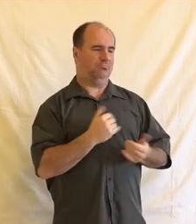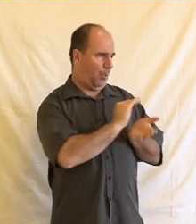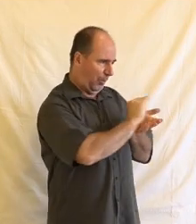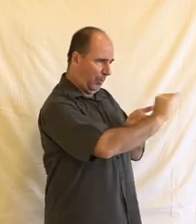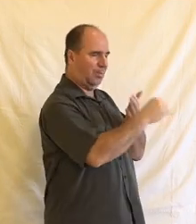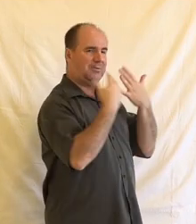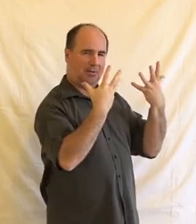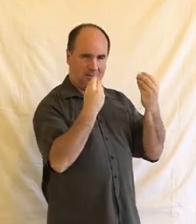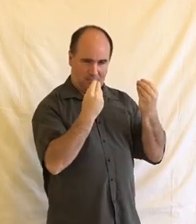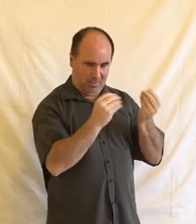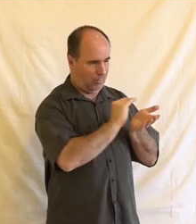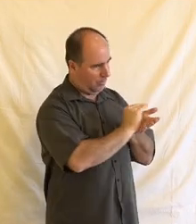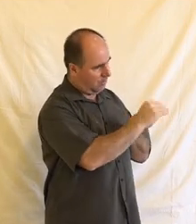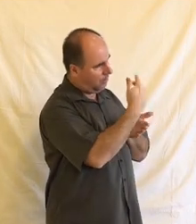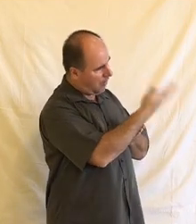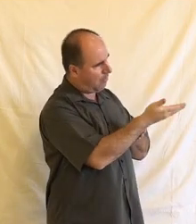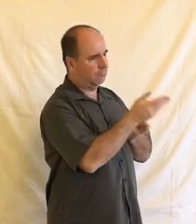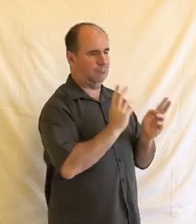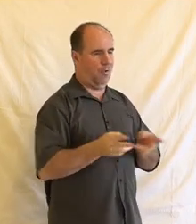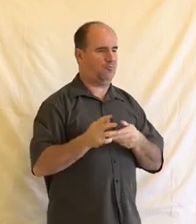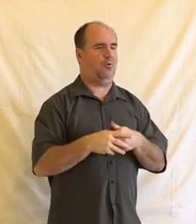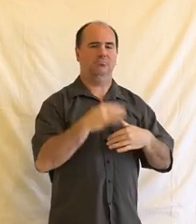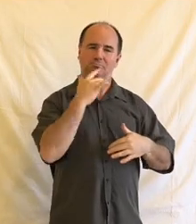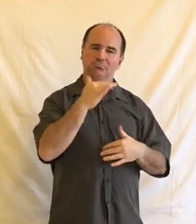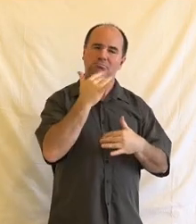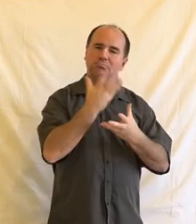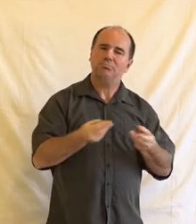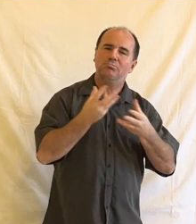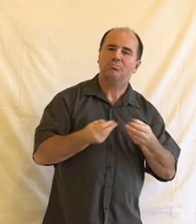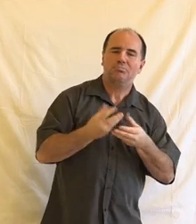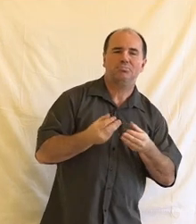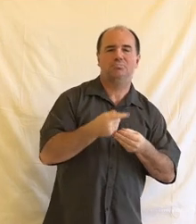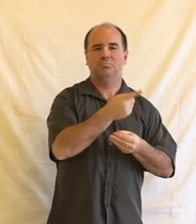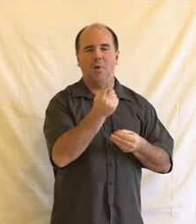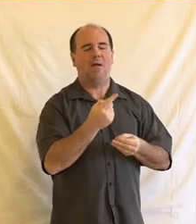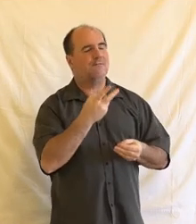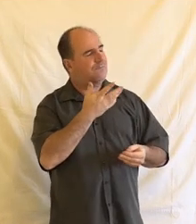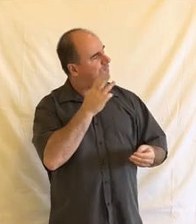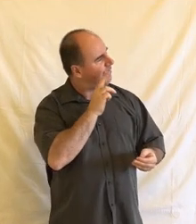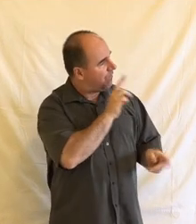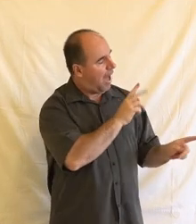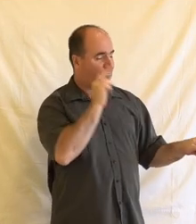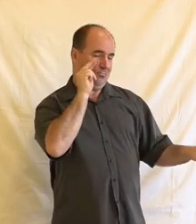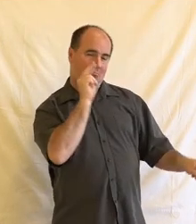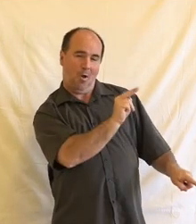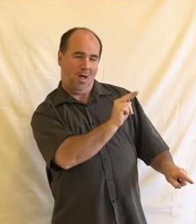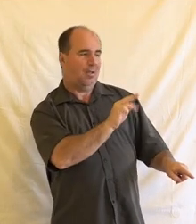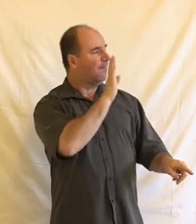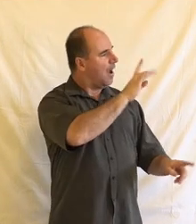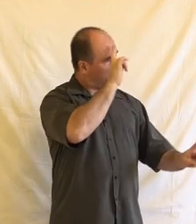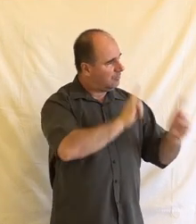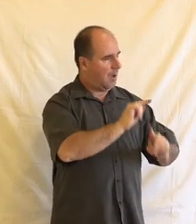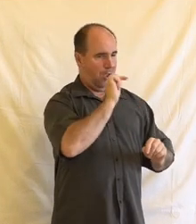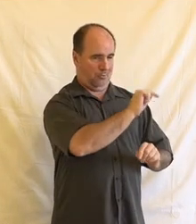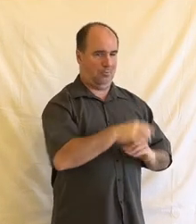prostoru, to znamená, kde jste, jak to vidíte vy, abychom se potom vlastně vrhli do diskuze už s